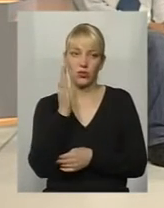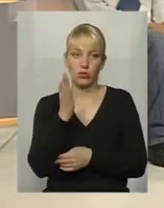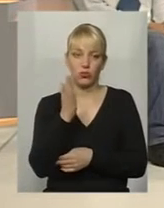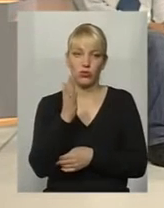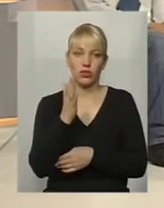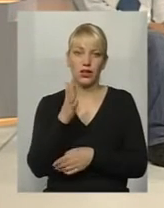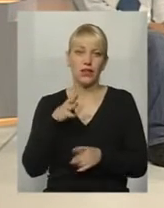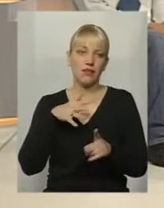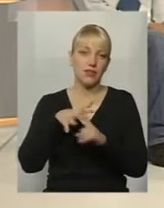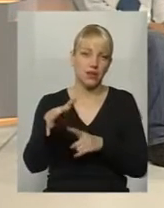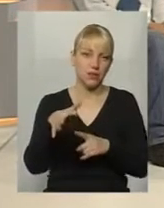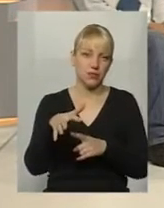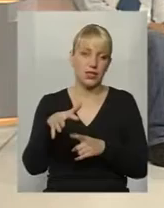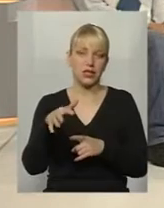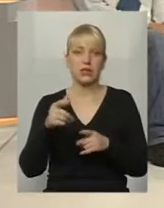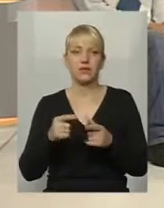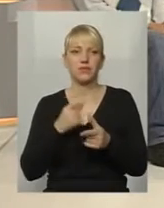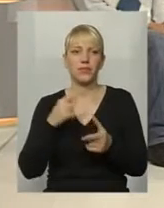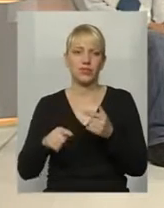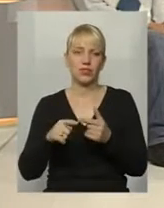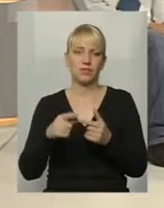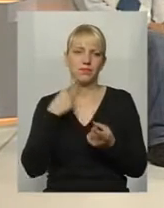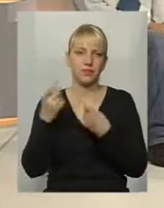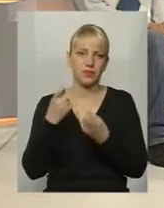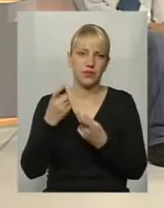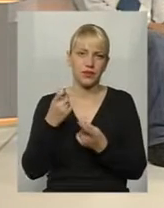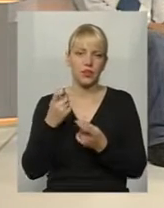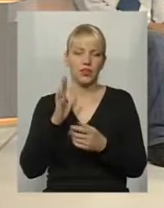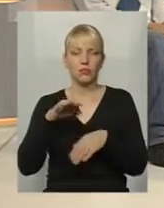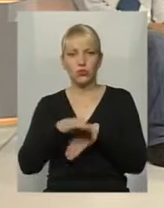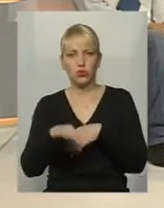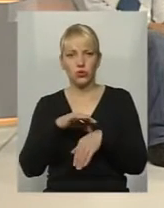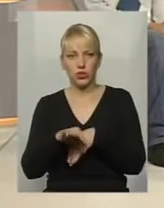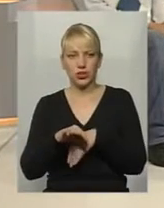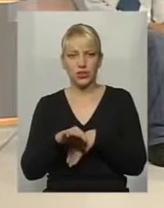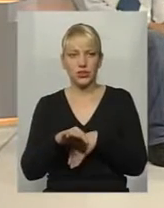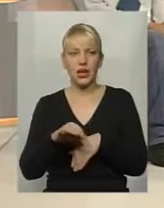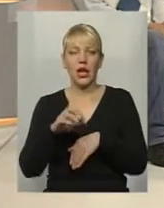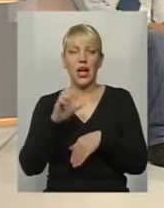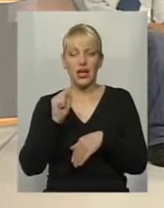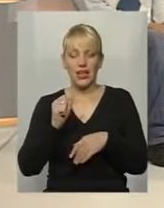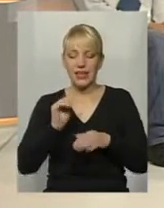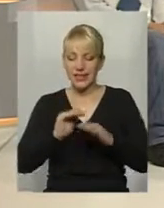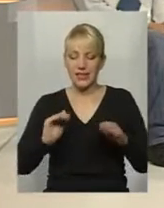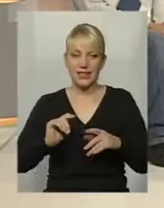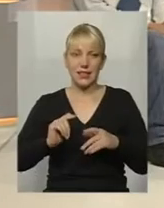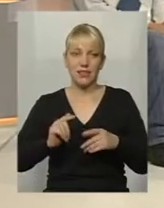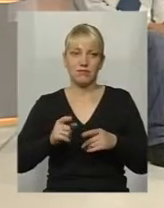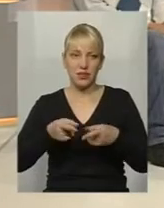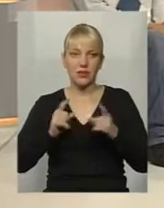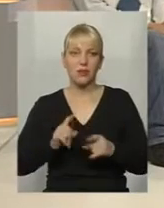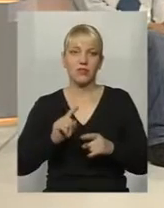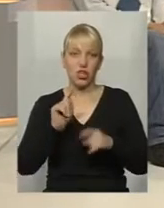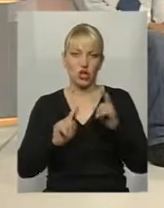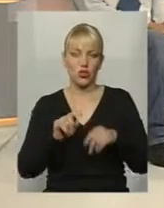здійснюватись чи той, чи інший тиск, чи будуть внущатися діти насправді інколи дуже жорстокі?